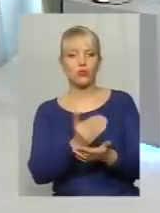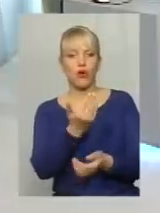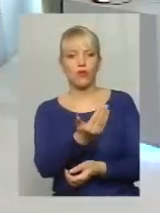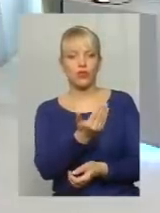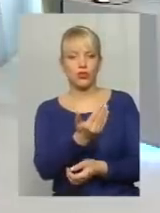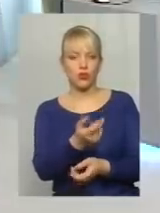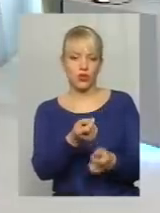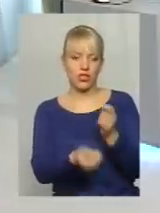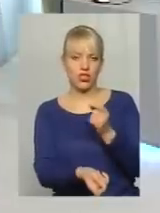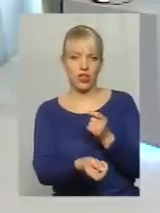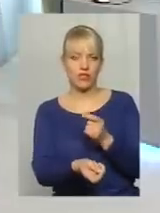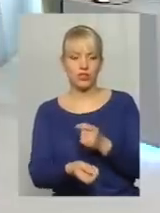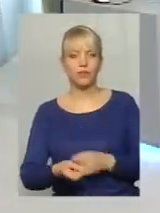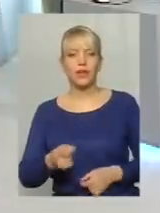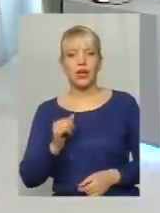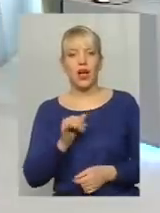дешевше.